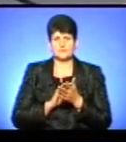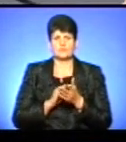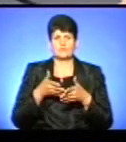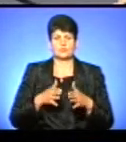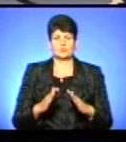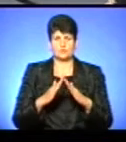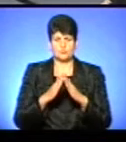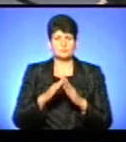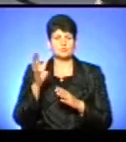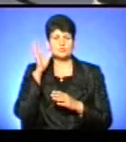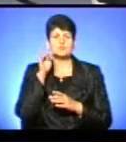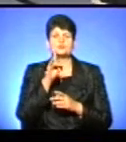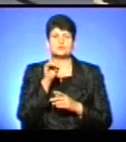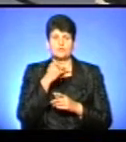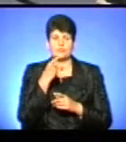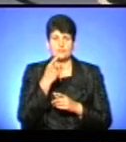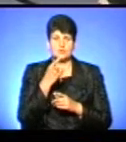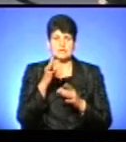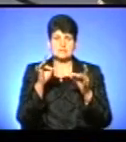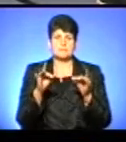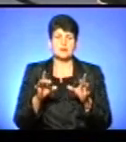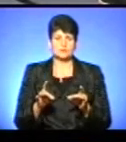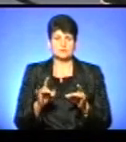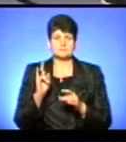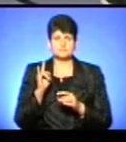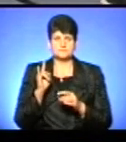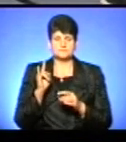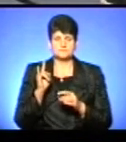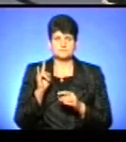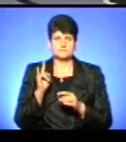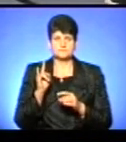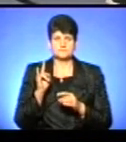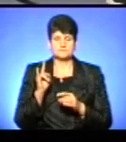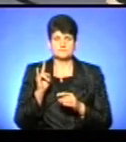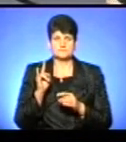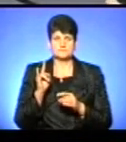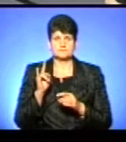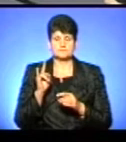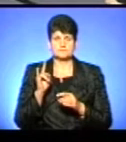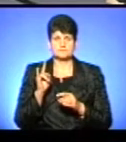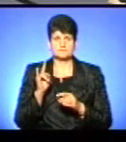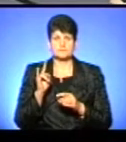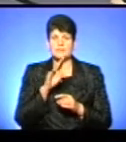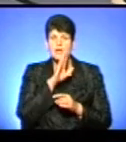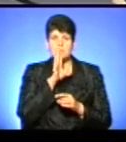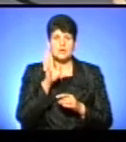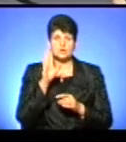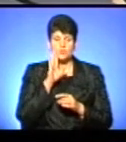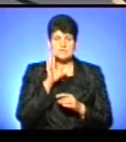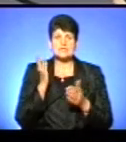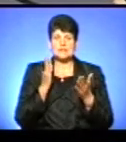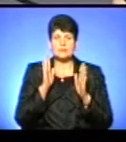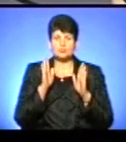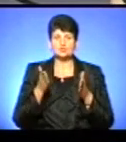будинку. Ну, давайте почуємо, що кажуть з приводу пакунків Малюка, або так званих бейбі-боксів, власне, матусі, які